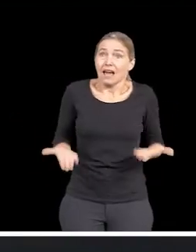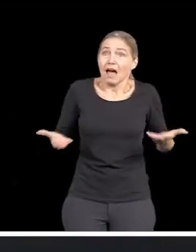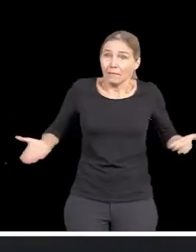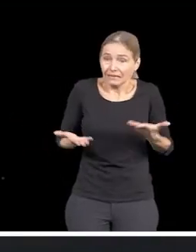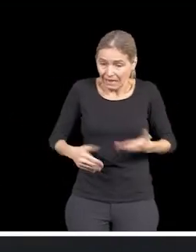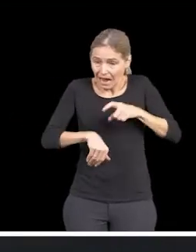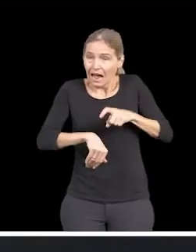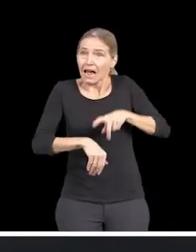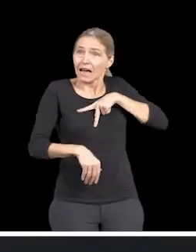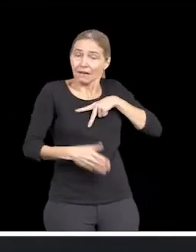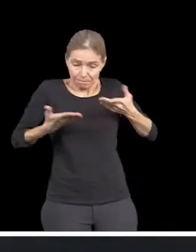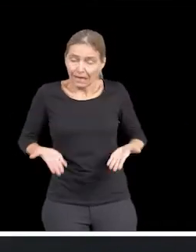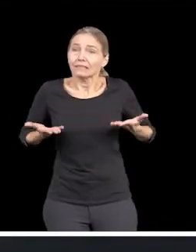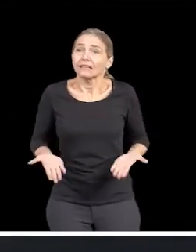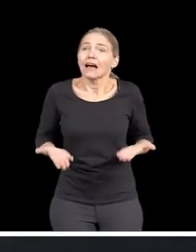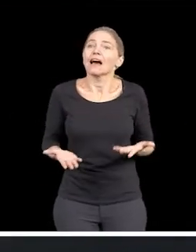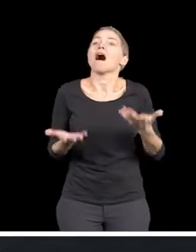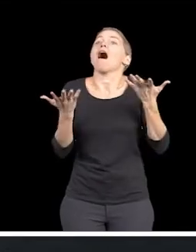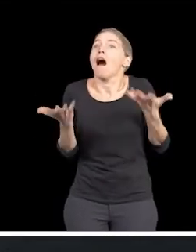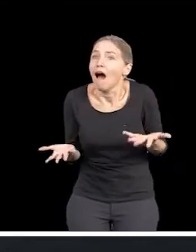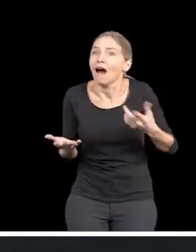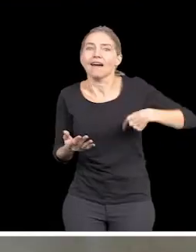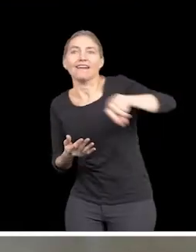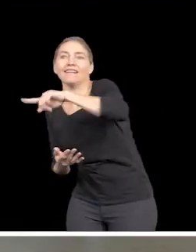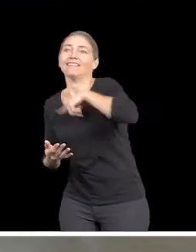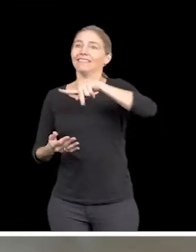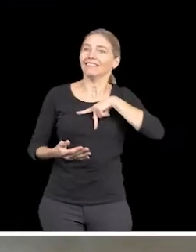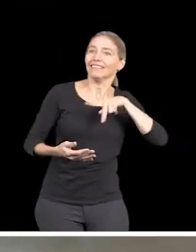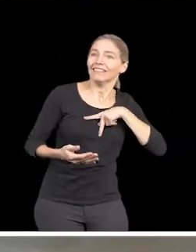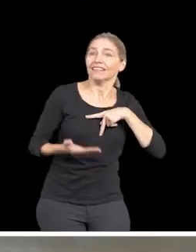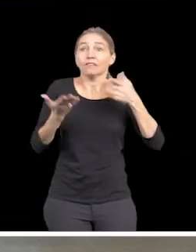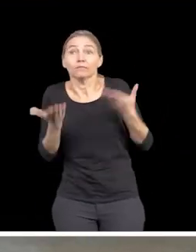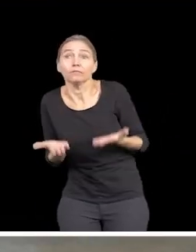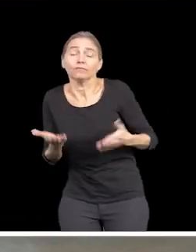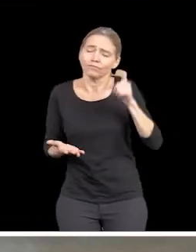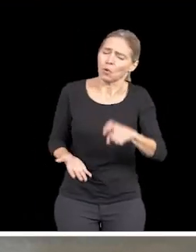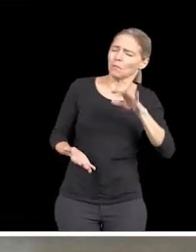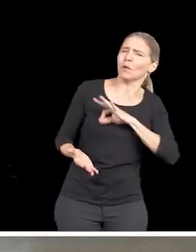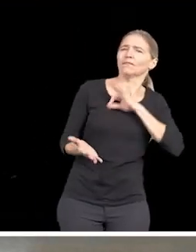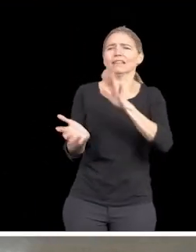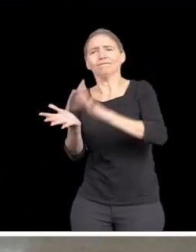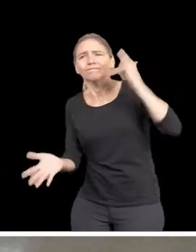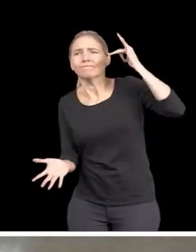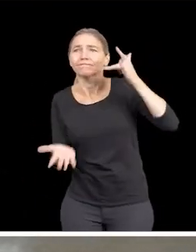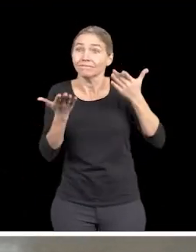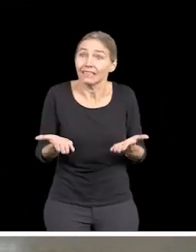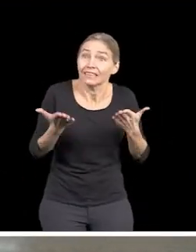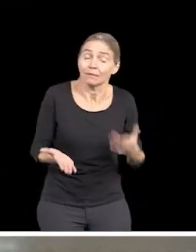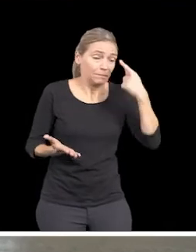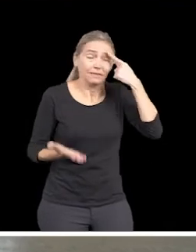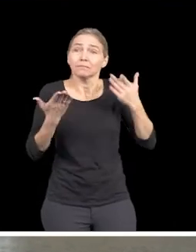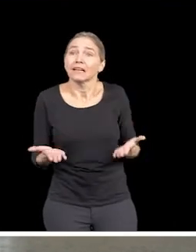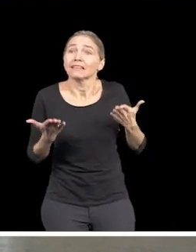Et il y a tout ce présent qui est le tien. Et il y a ce plein présent qui est le tien. Et qui